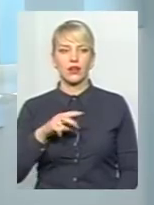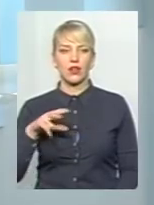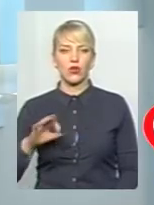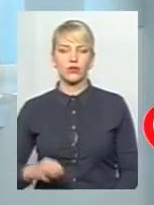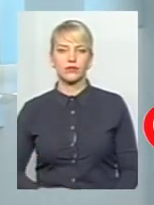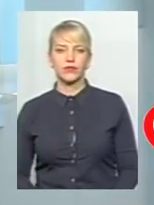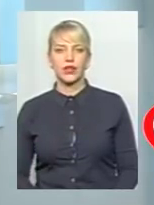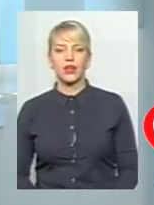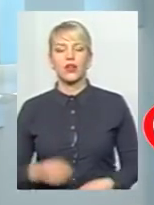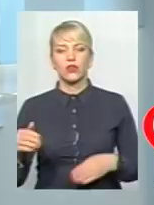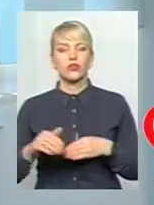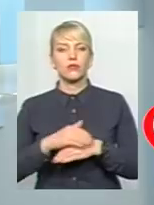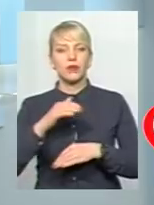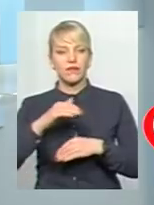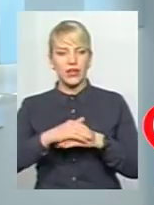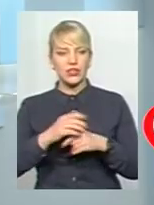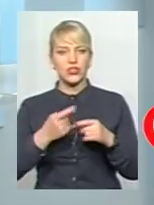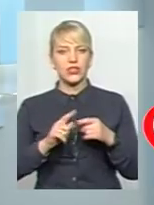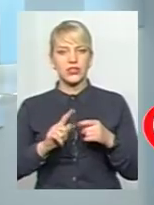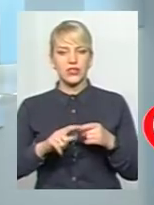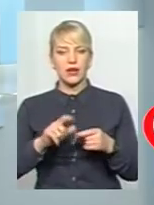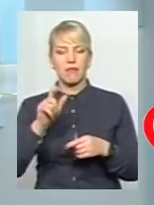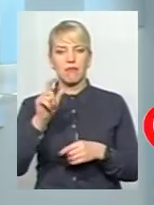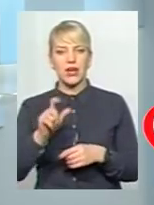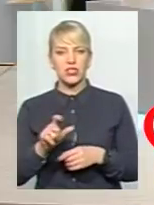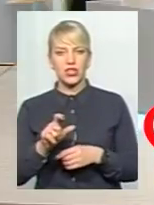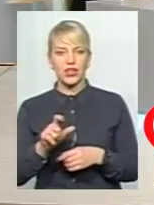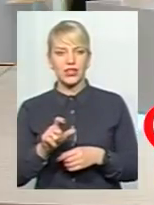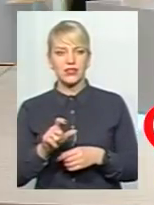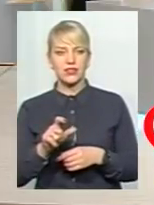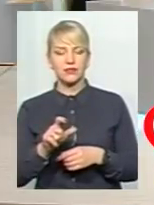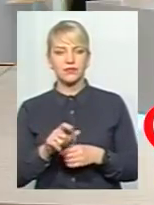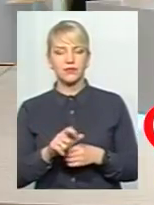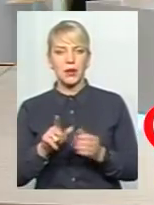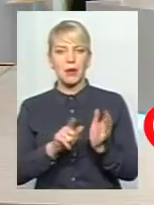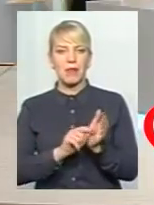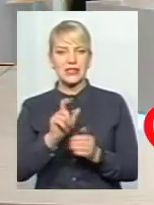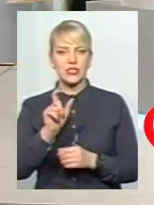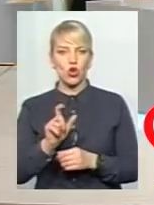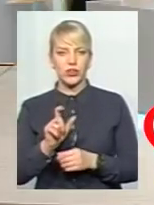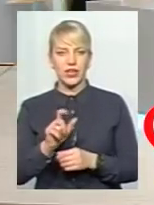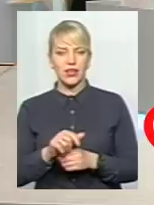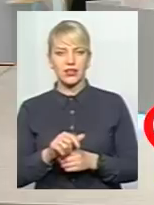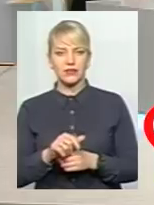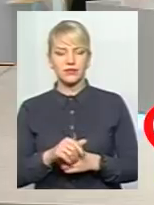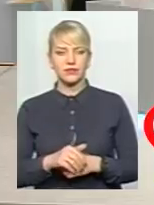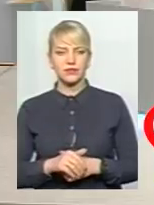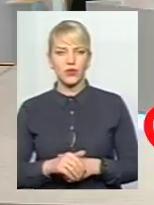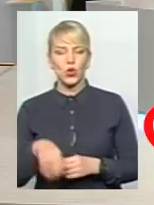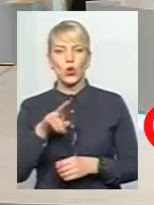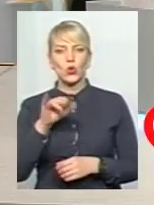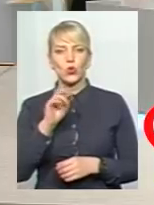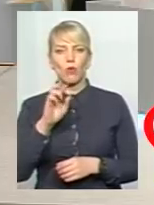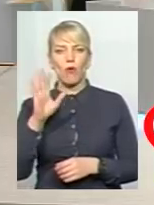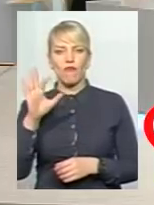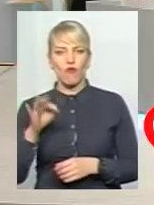Добрий вечір. Це мешканець, пенсіонер з біклорайону Дубови.